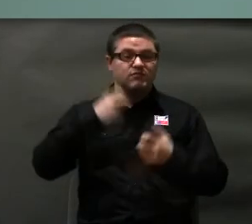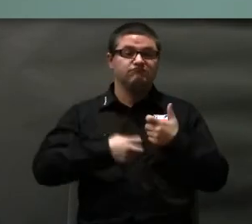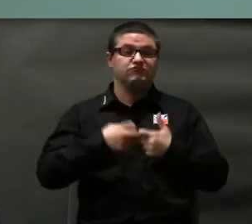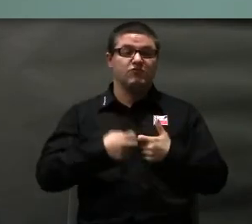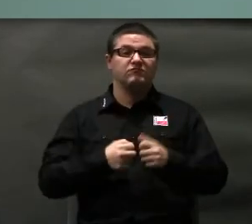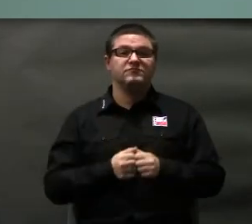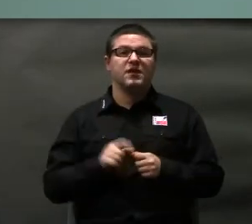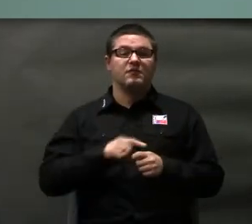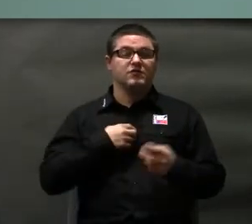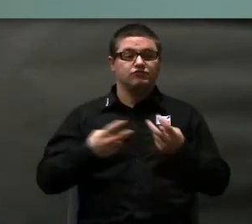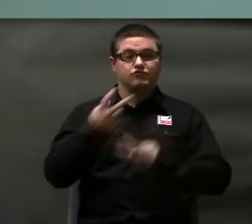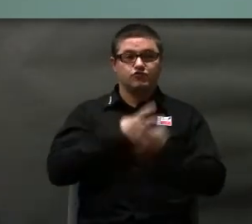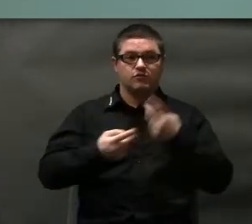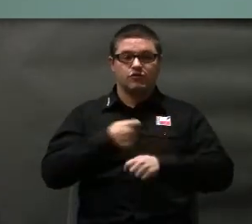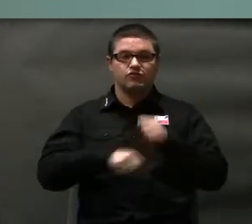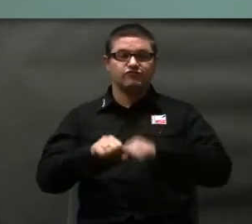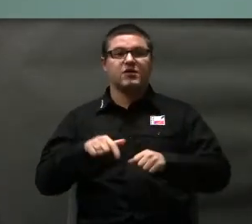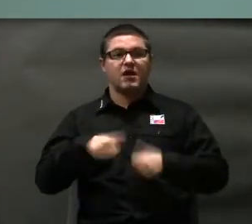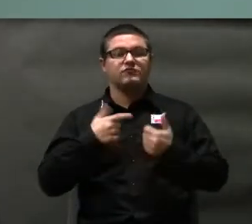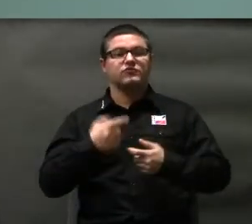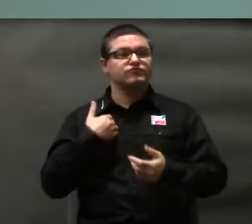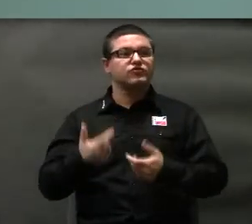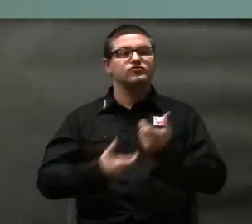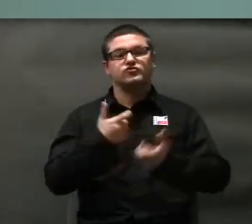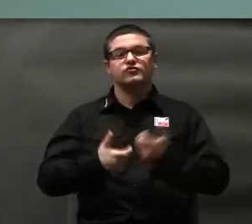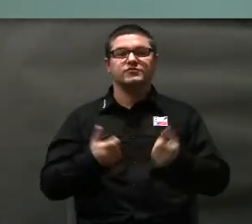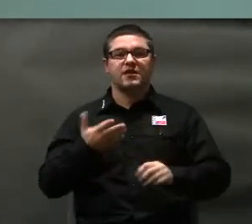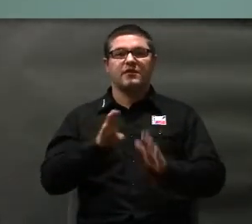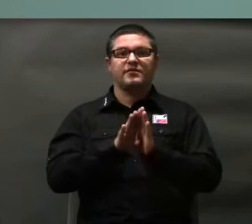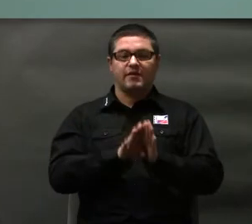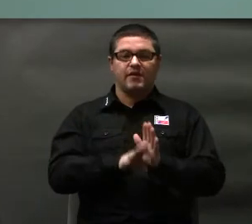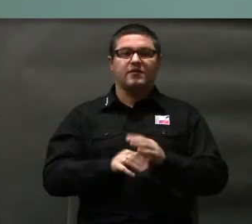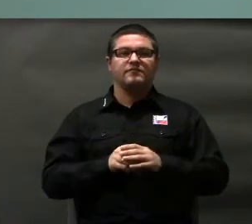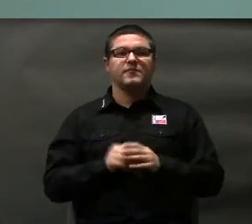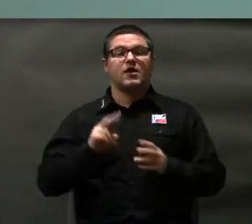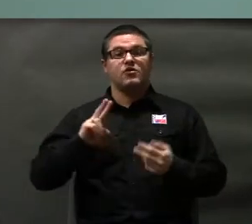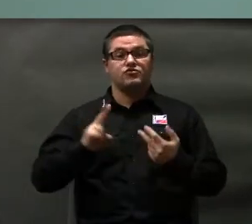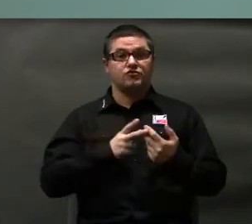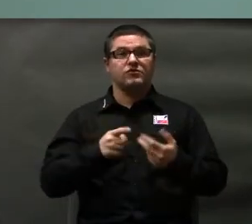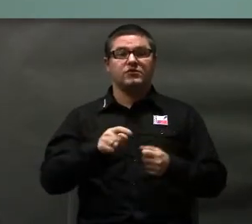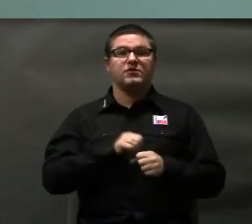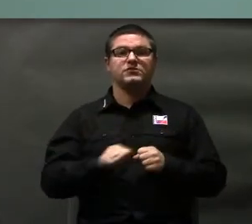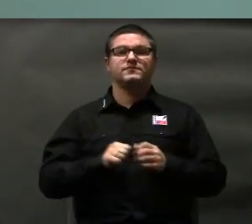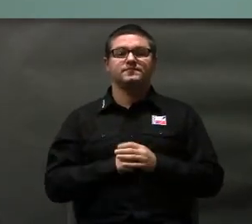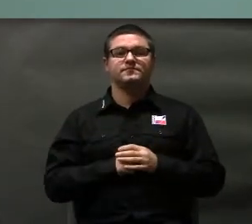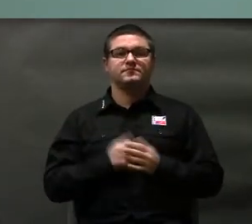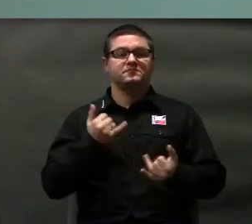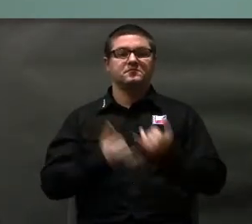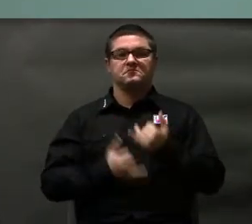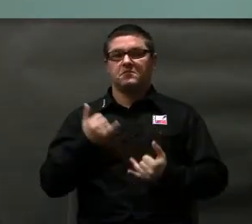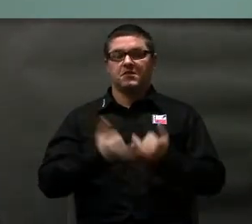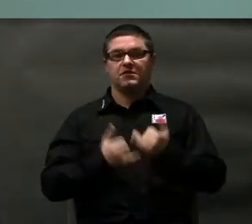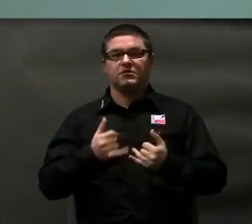jakby szukamy takich rozwiązań, żeby to dało się zrobić taniej, a drugi jest taki, że no jeżeli